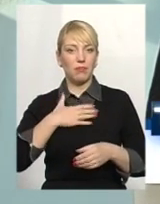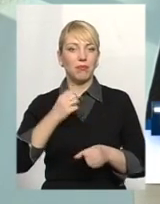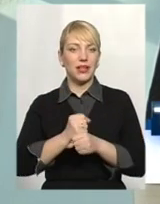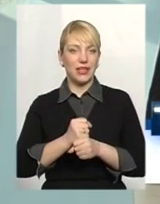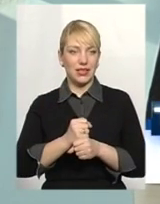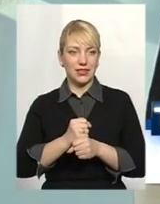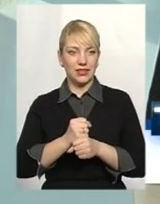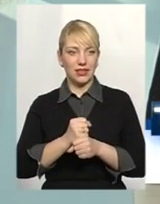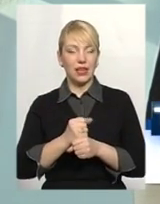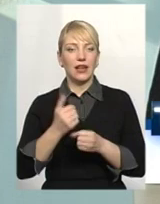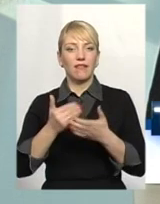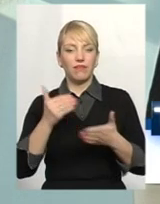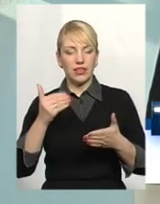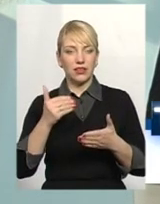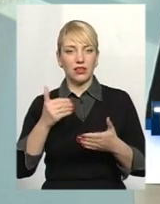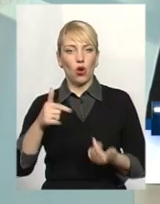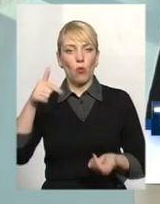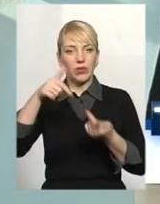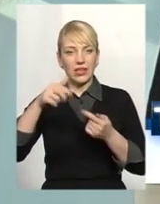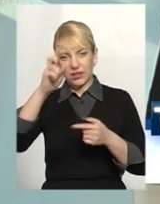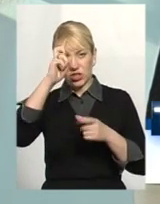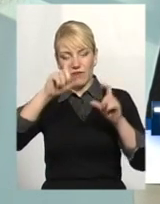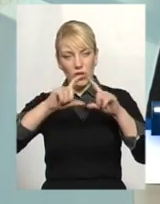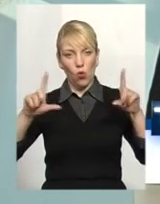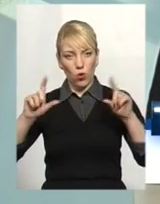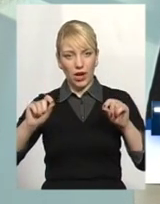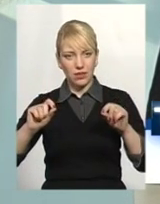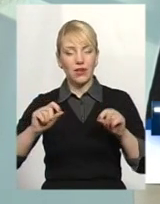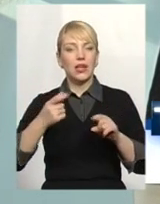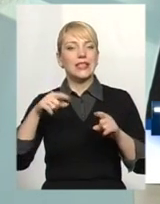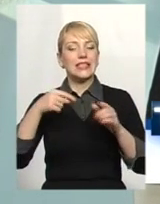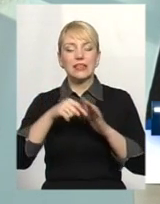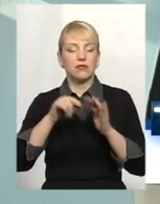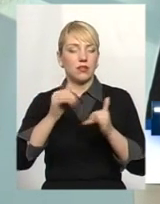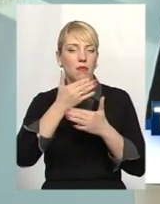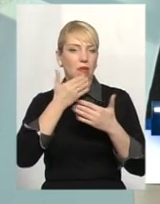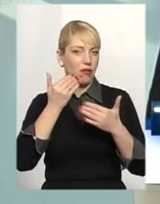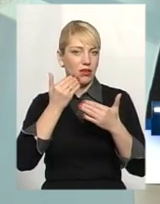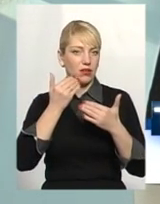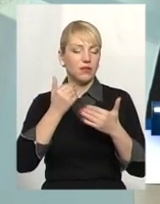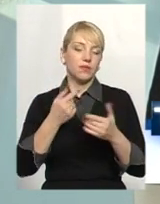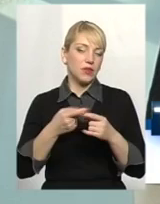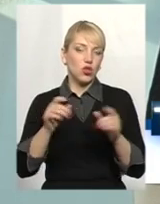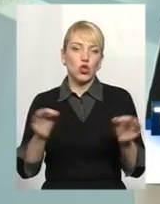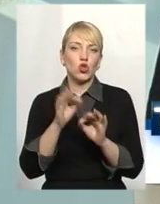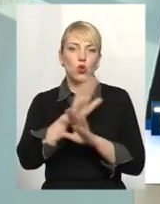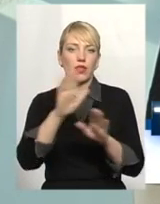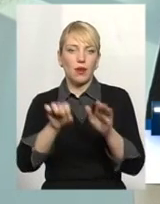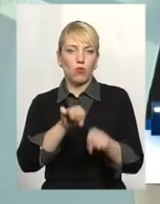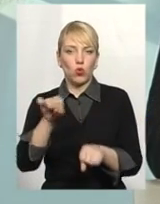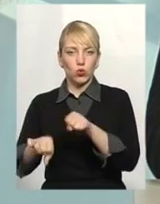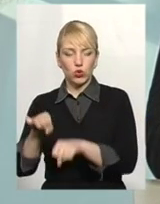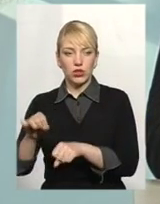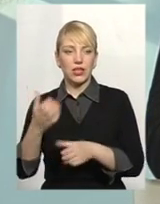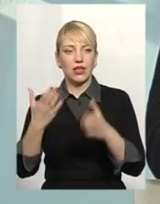компетентних державних органів. На сьогоднішній день їх немає, тобто ми нічого не порушуємо. Якщо по